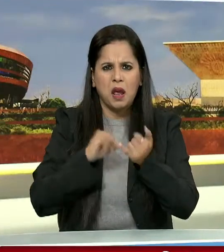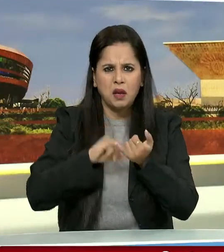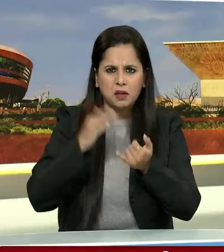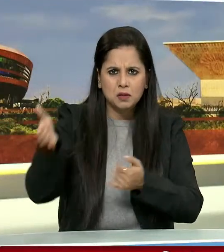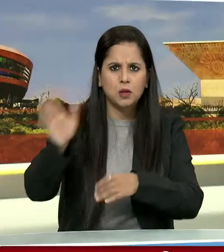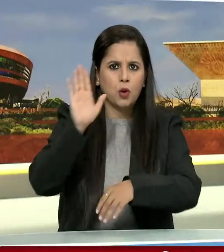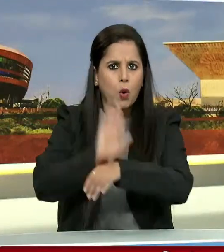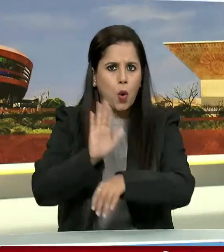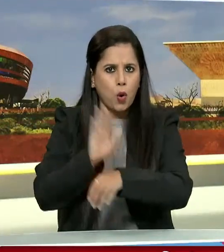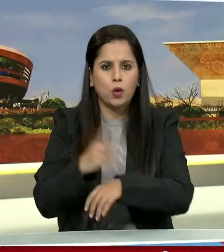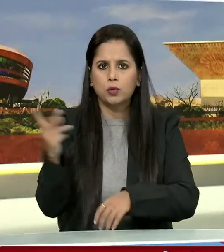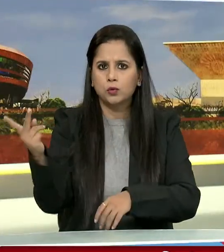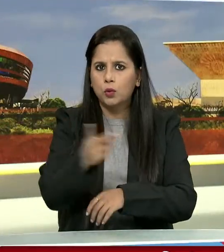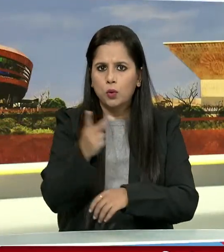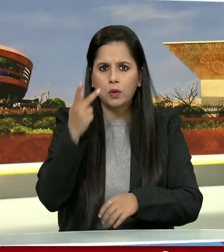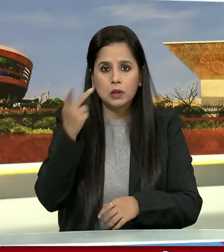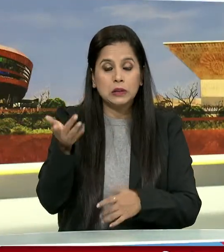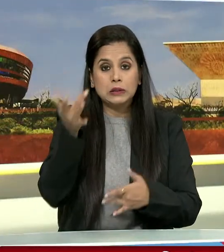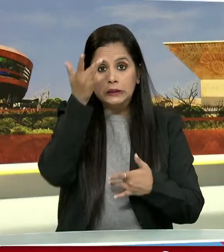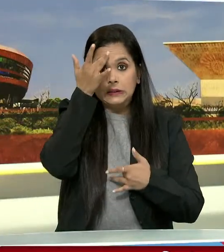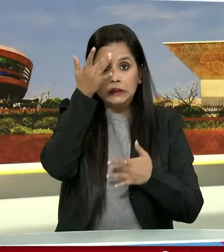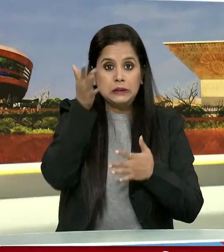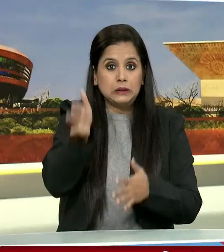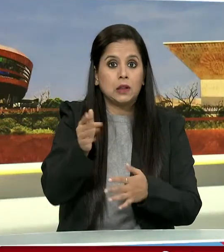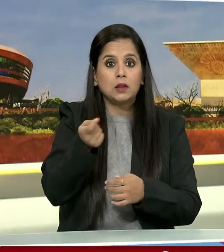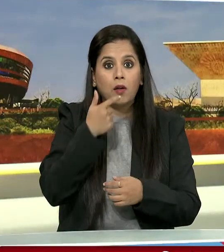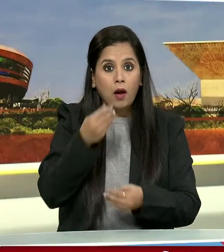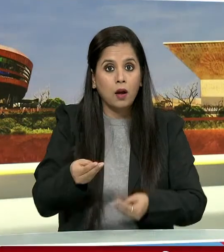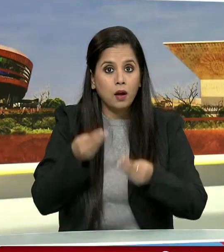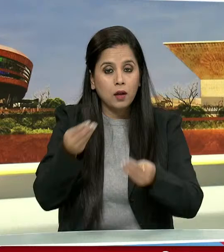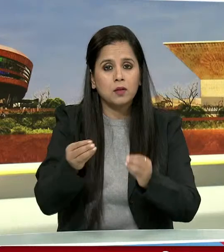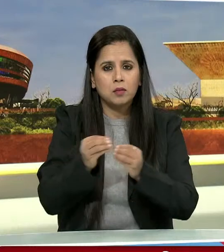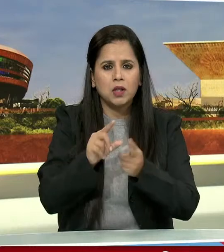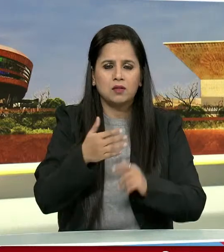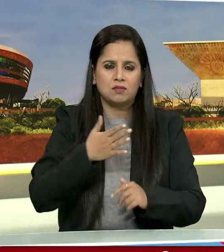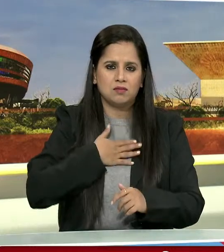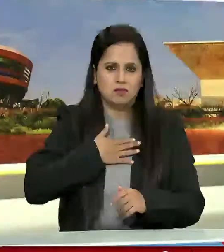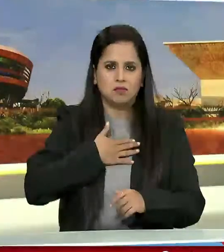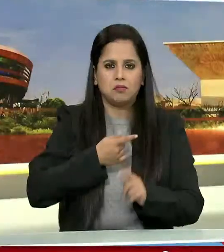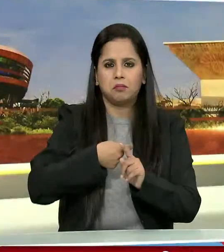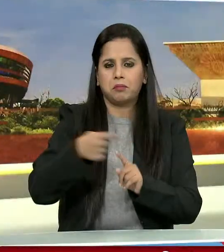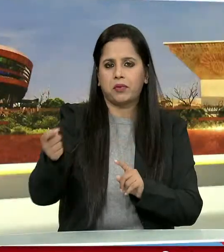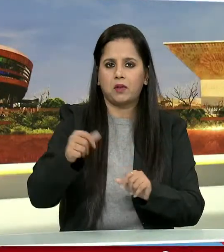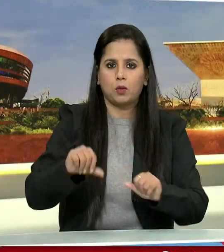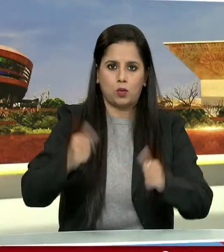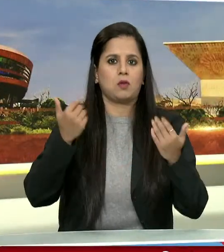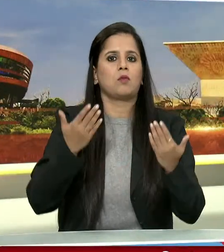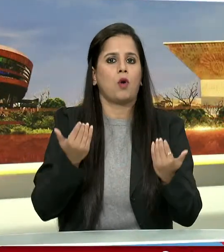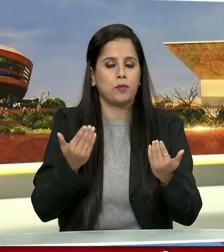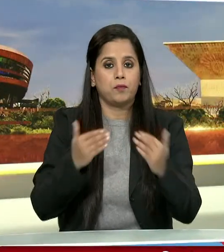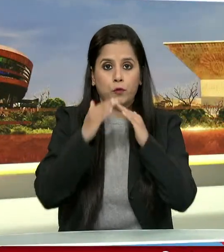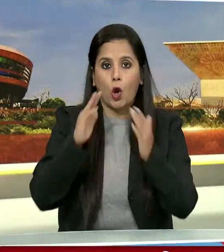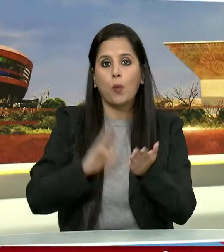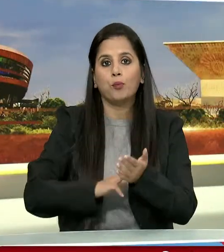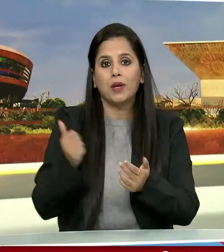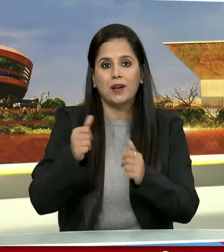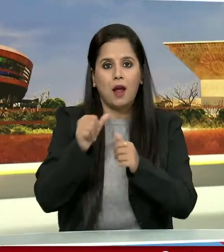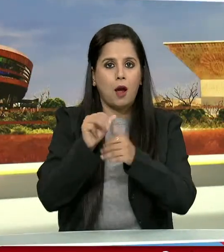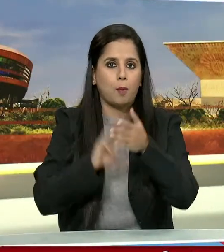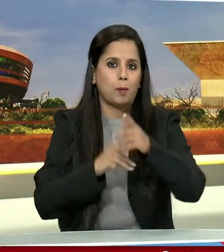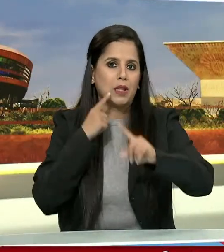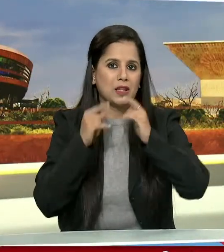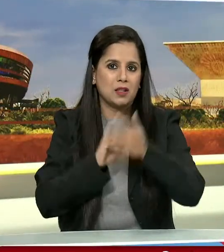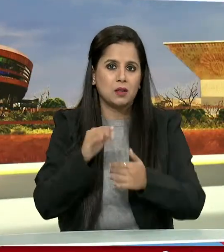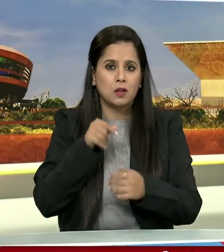कॉंघ्रिस इन दोनों बिमारियों का इलाज सिर्फ भाजपा ही कर सकती है ग्रिह मिंत्री अमिक्षाह